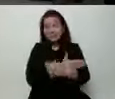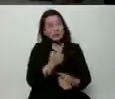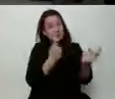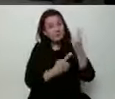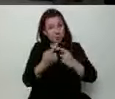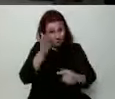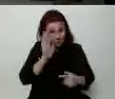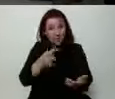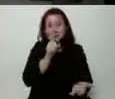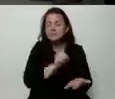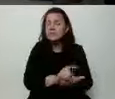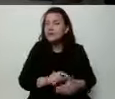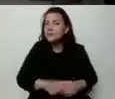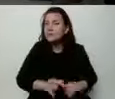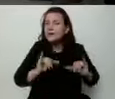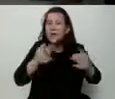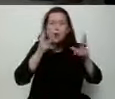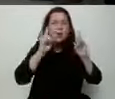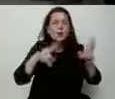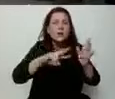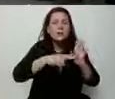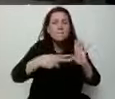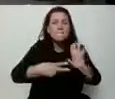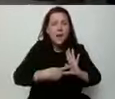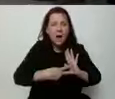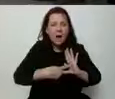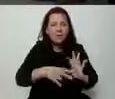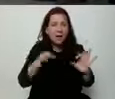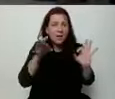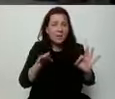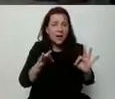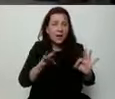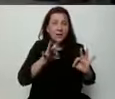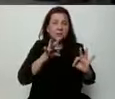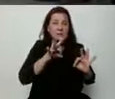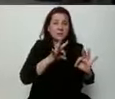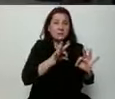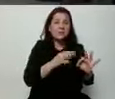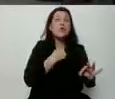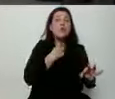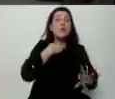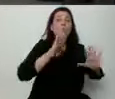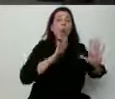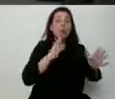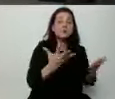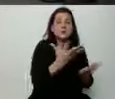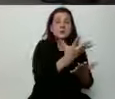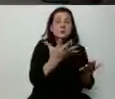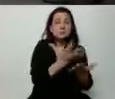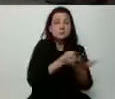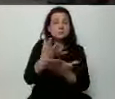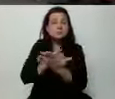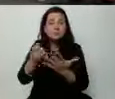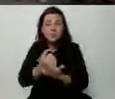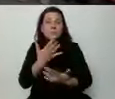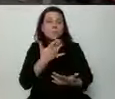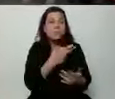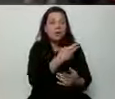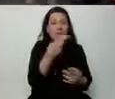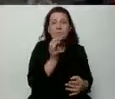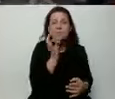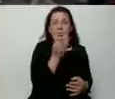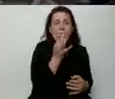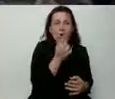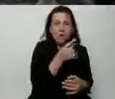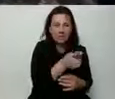dziś? Jak jest konkretnie plan na to, żeby teraz to poparcie zdobywać? Mam na myśli chociażby młodych, bo tamten wynik nie jest